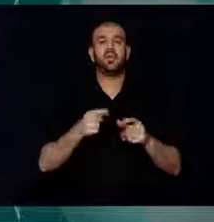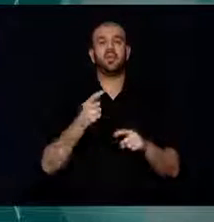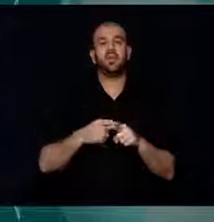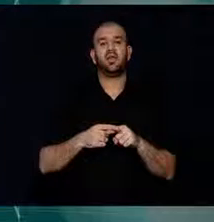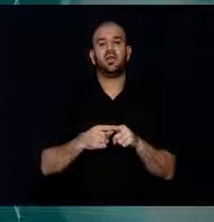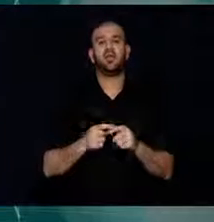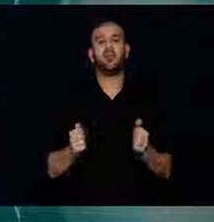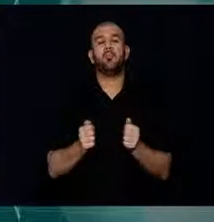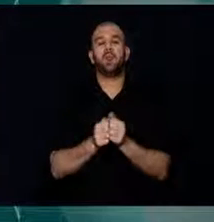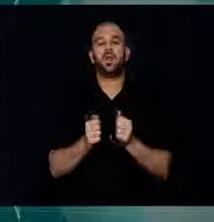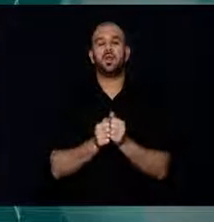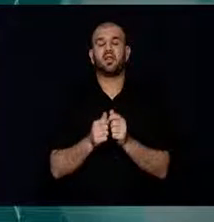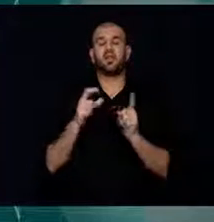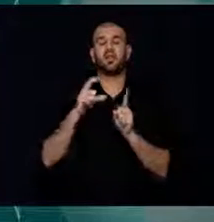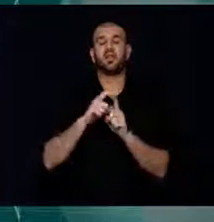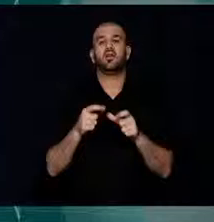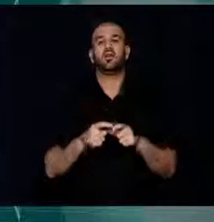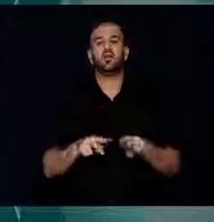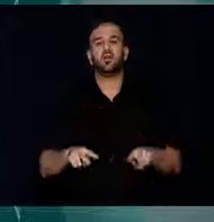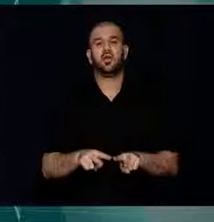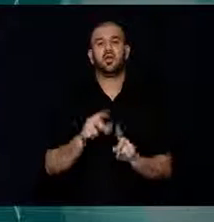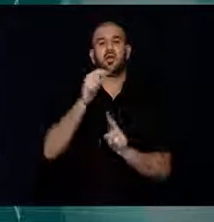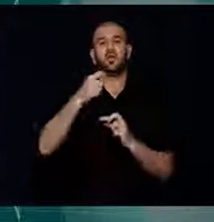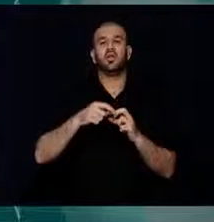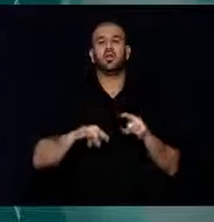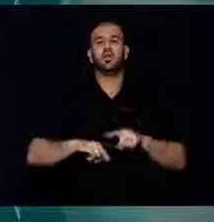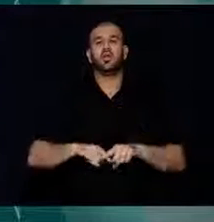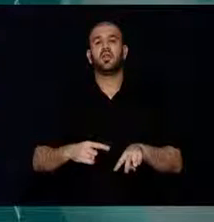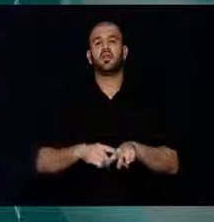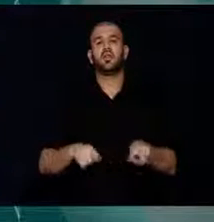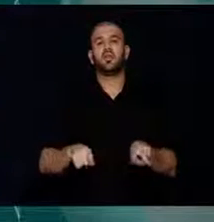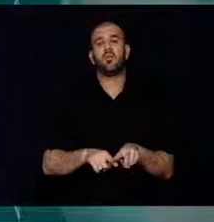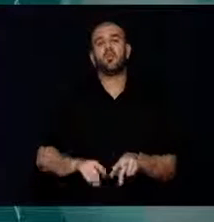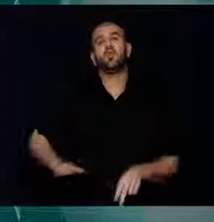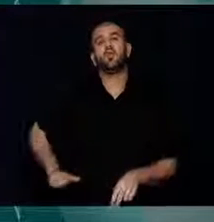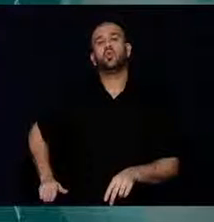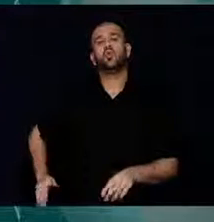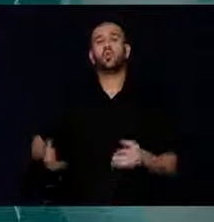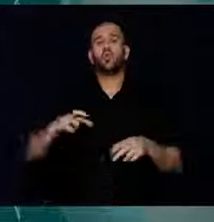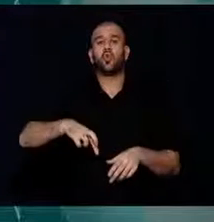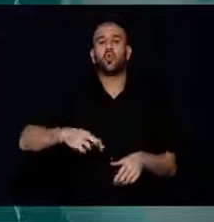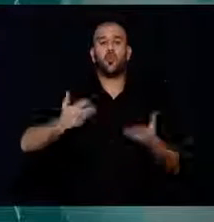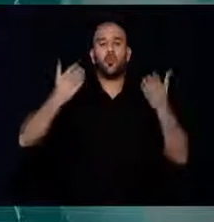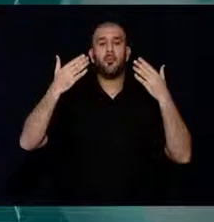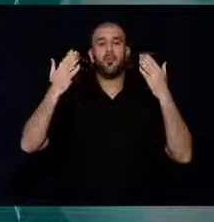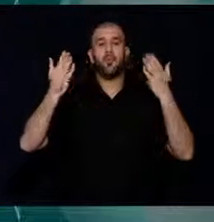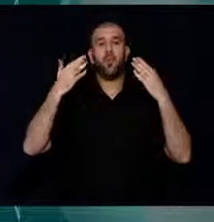başlandığını ve park alanının düzenleştirildiğini kaydetti.